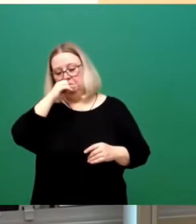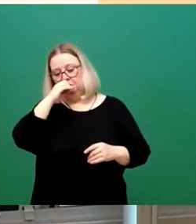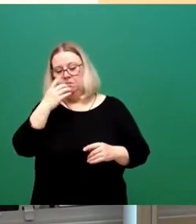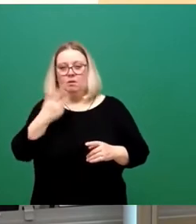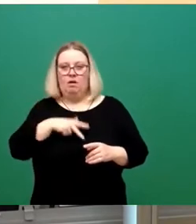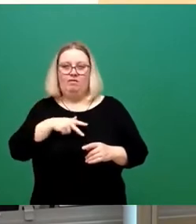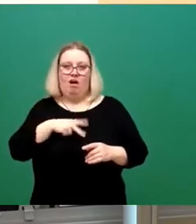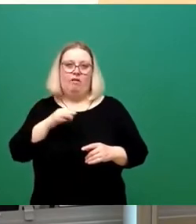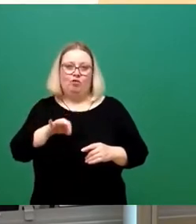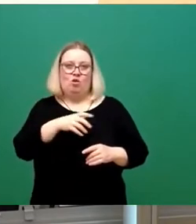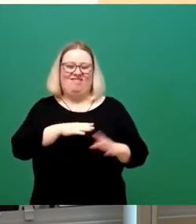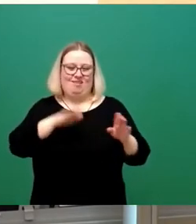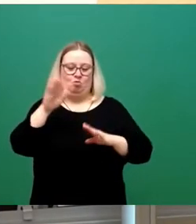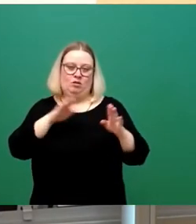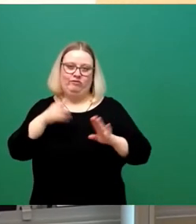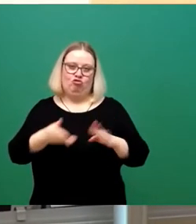Schande für die Demokratie.